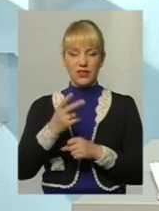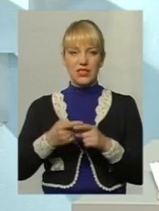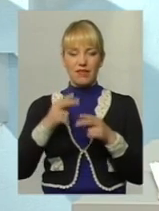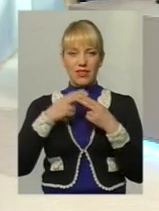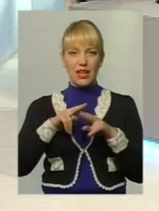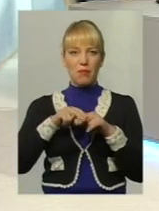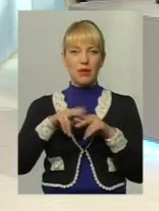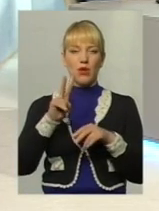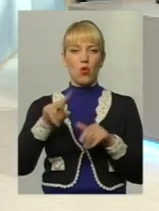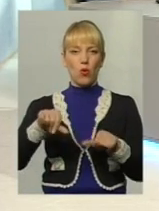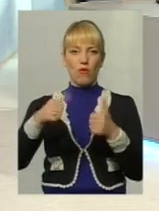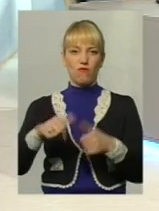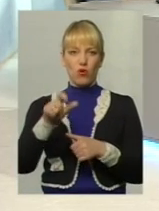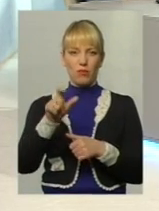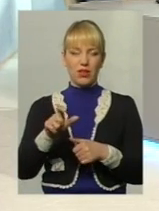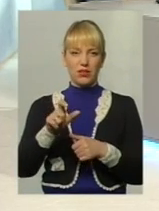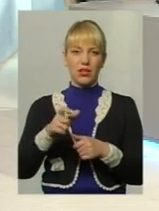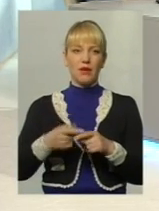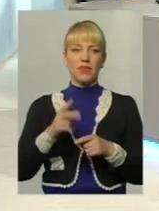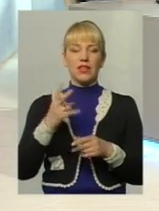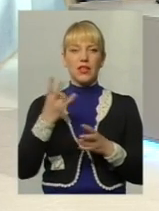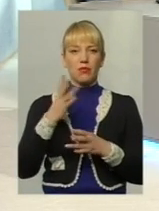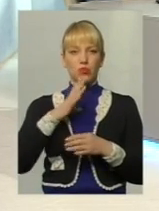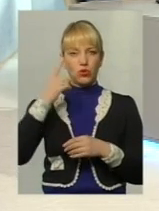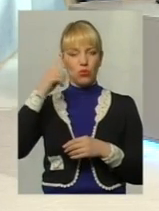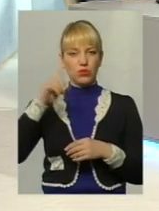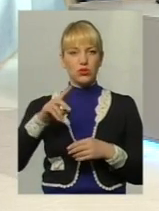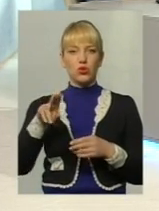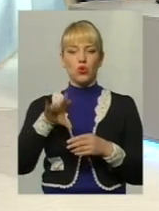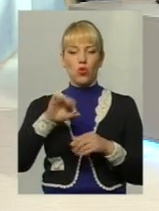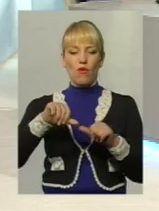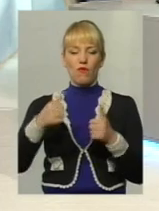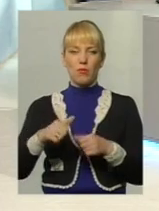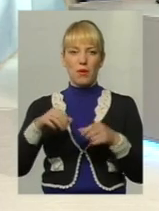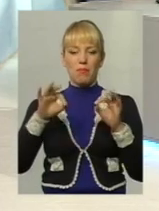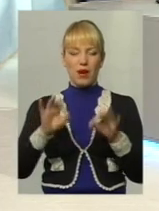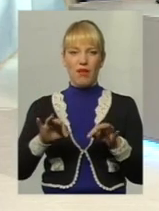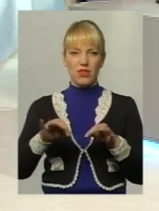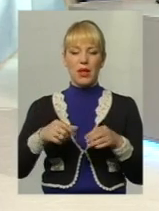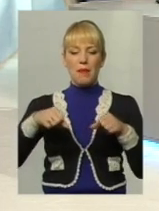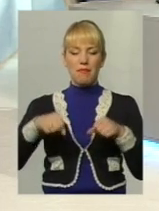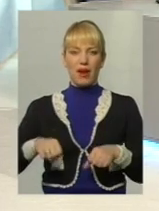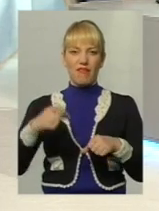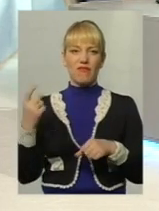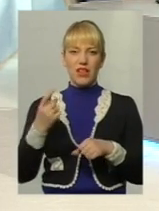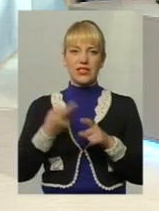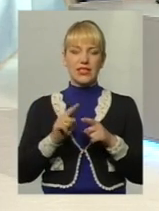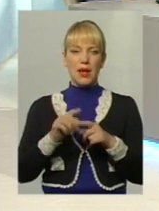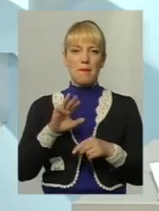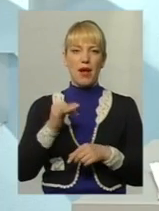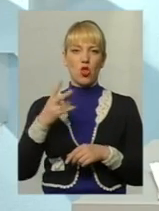техпаспорті, на кого оформлений цей автомобіль. Тобто, бути обізнаною щодо оформлення правильного прав власності на це майно.